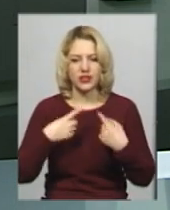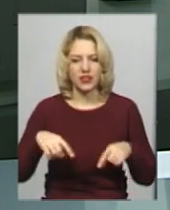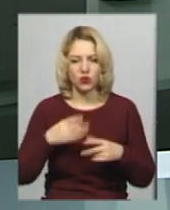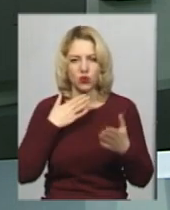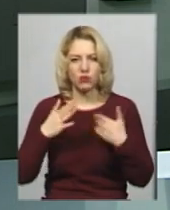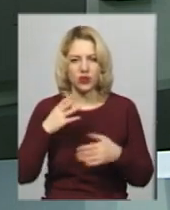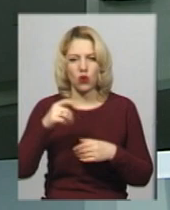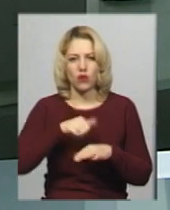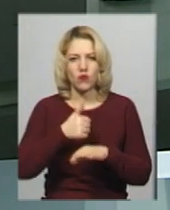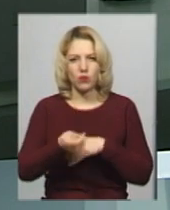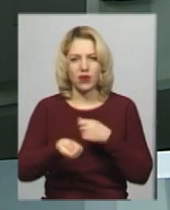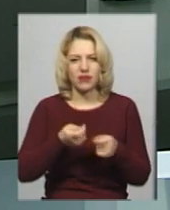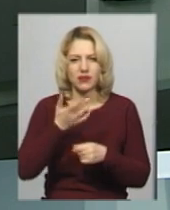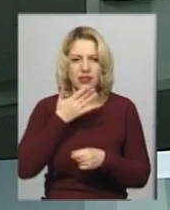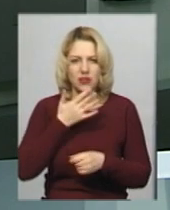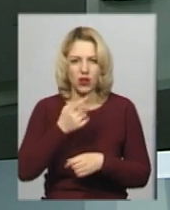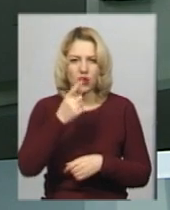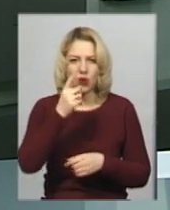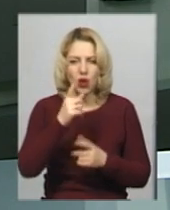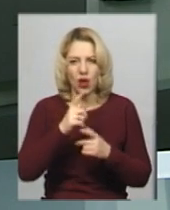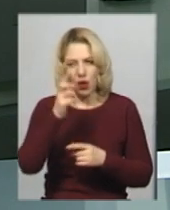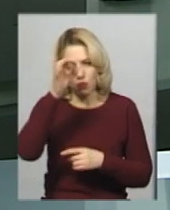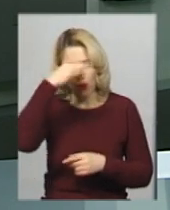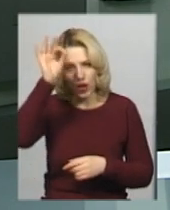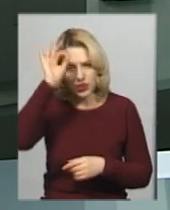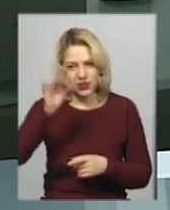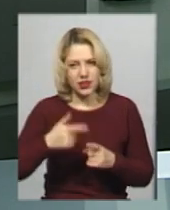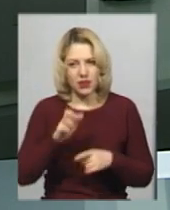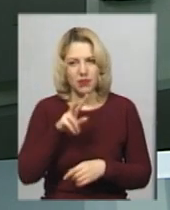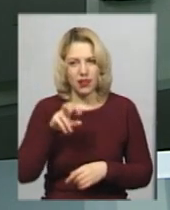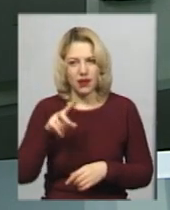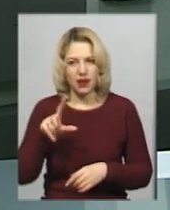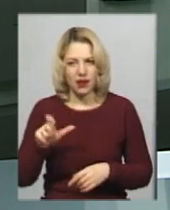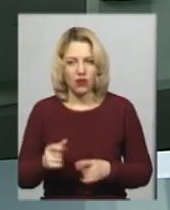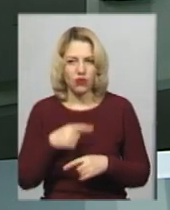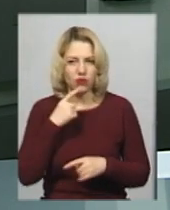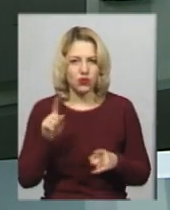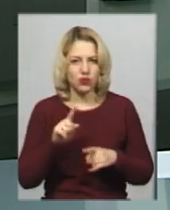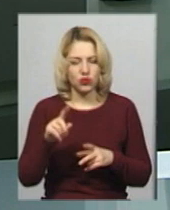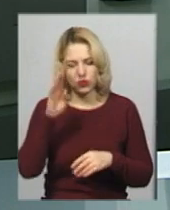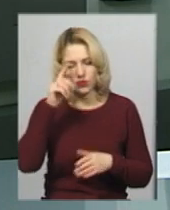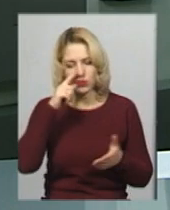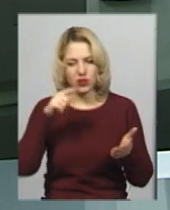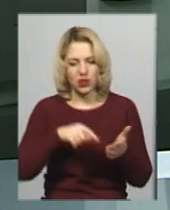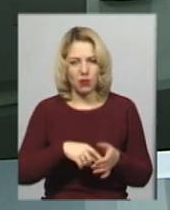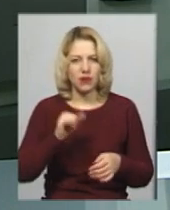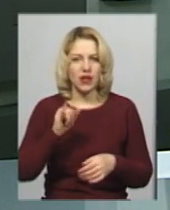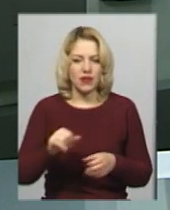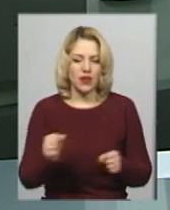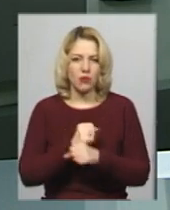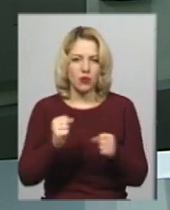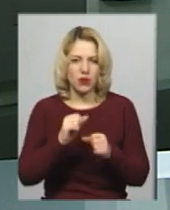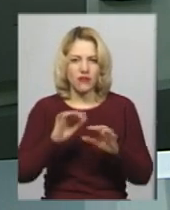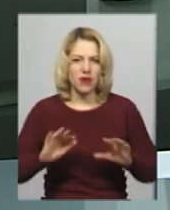управління Національної поліції в Хмельницькій області Інна Глега. За її словами, чоловік натрапив на боєприпаси випадково, коли